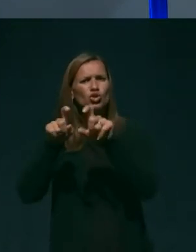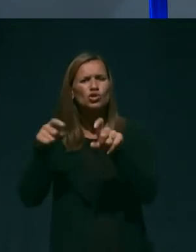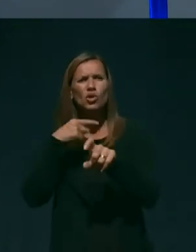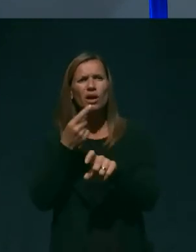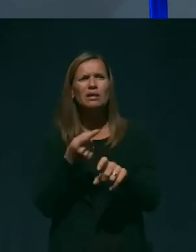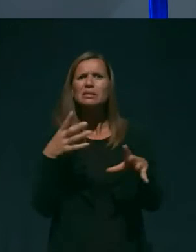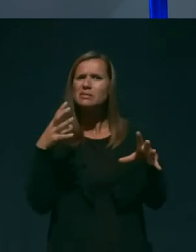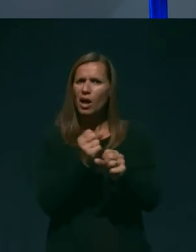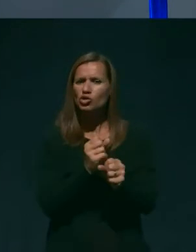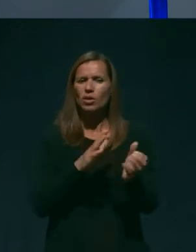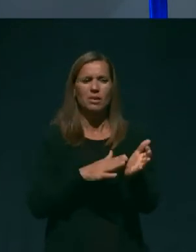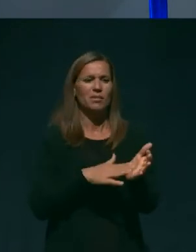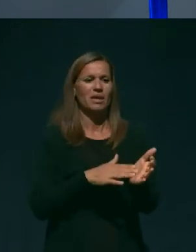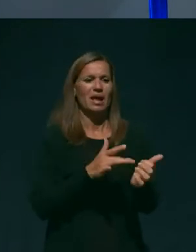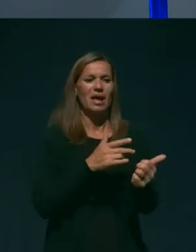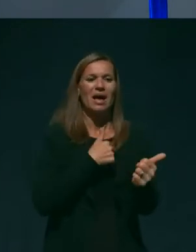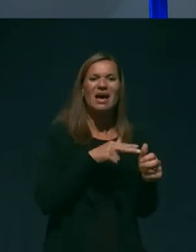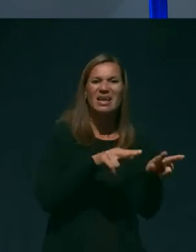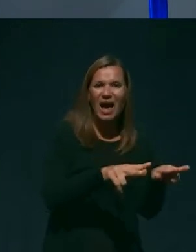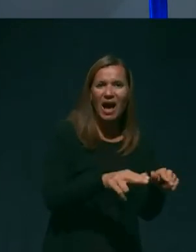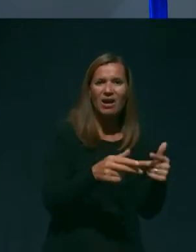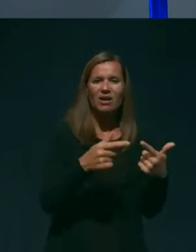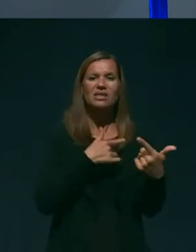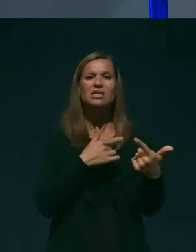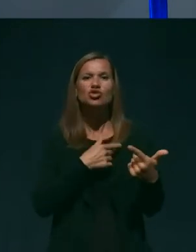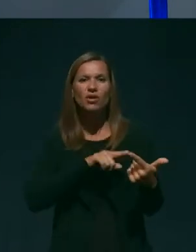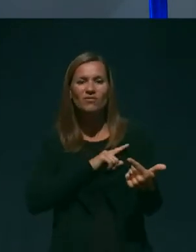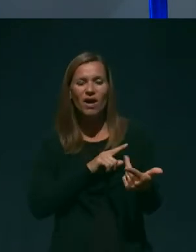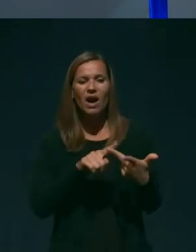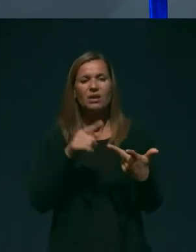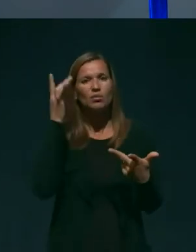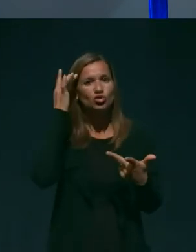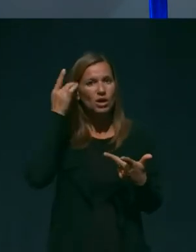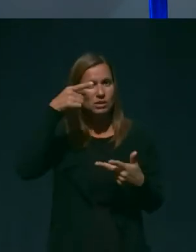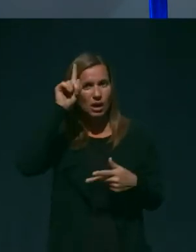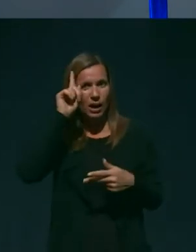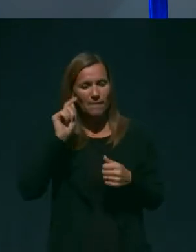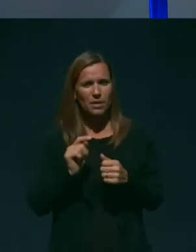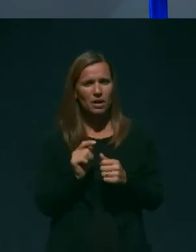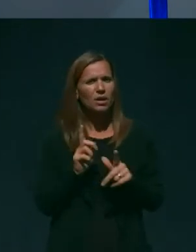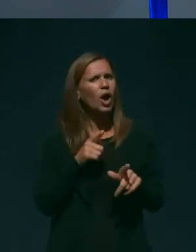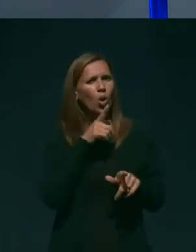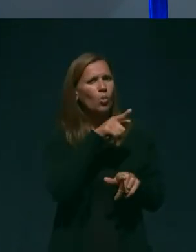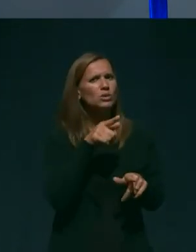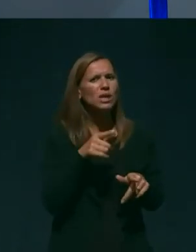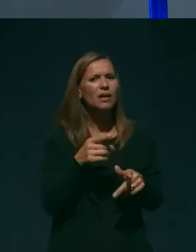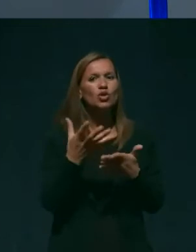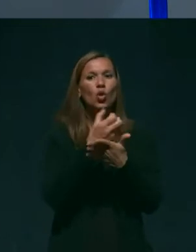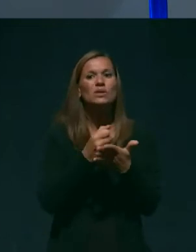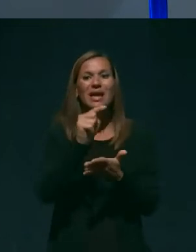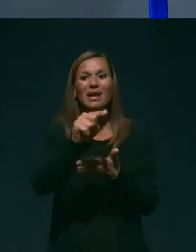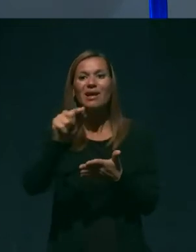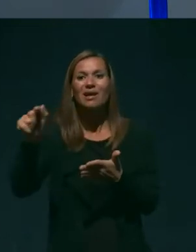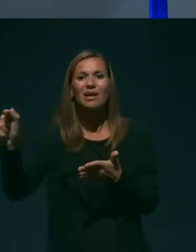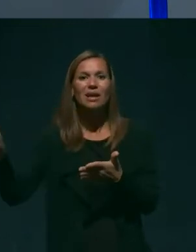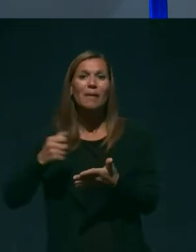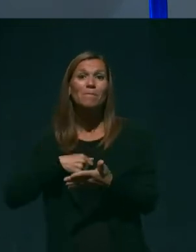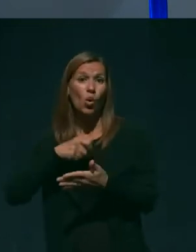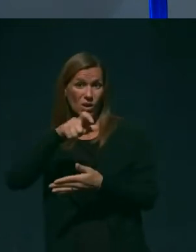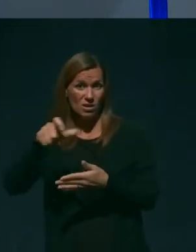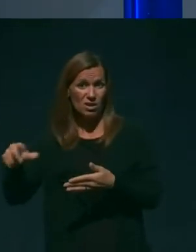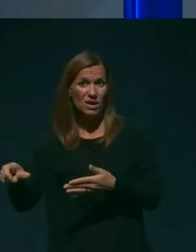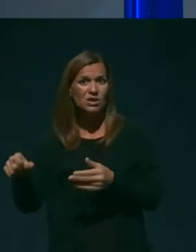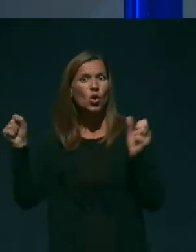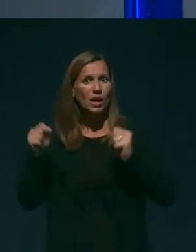pri srčnem infarktu, tudi pri možganskih kapeh. Kako boste dosegli bolnike, ki so verjetno resno bolni ostali